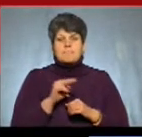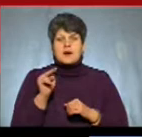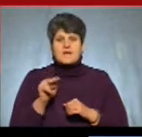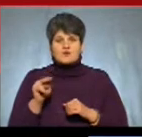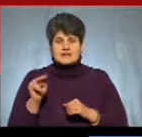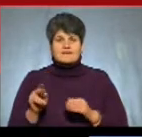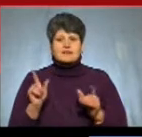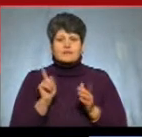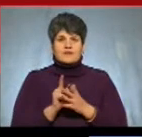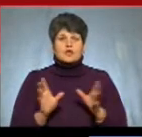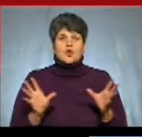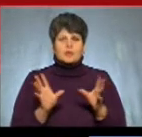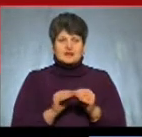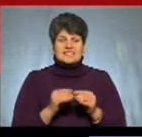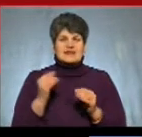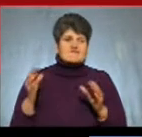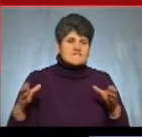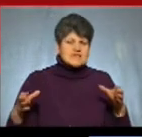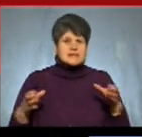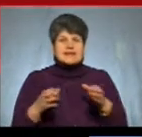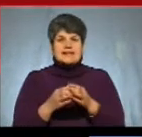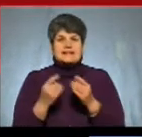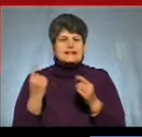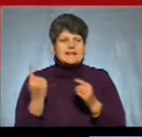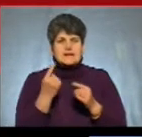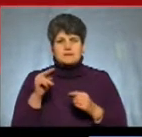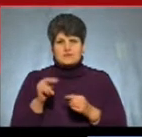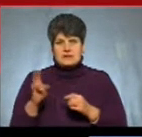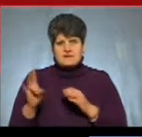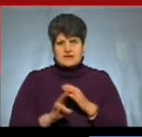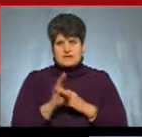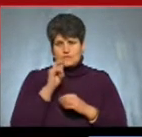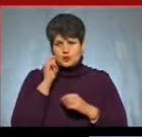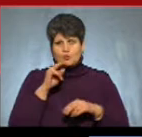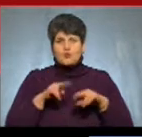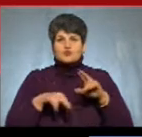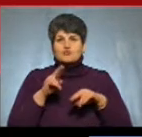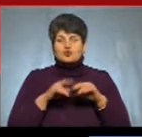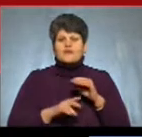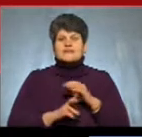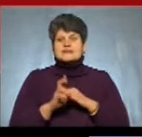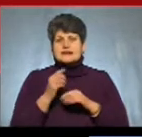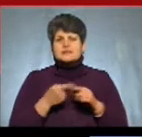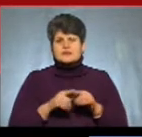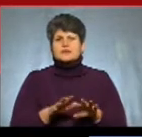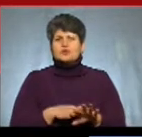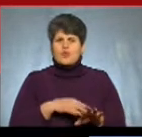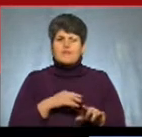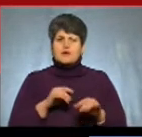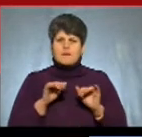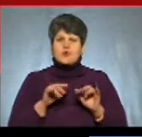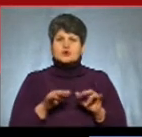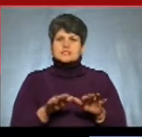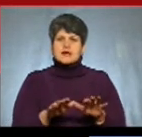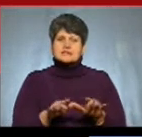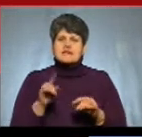в єдиній Православній Церкві України. Тому розбудова церкви – це тривалий процес, який